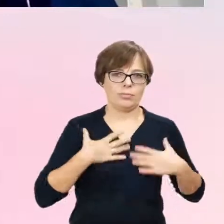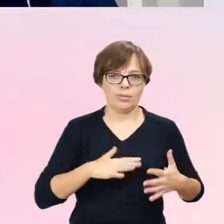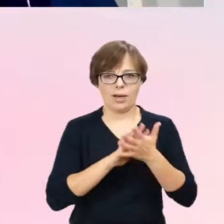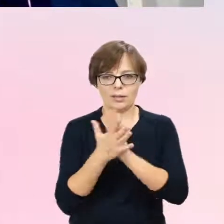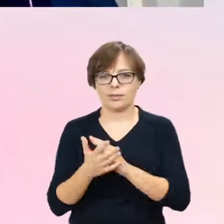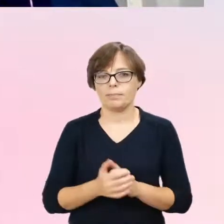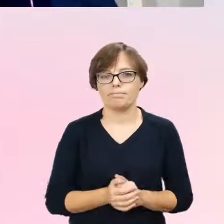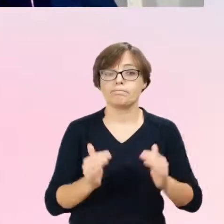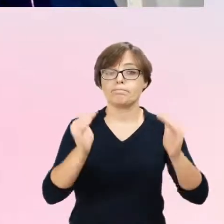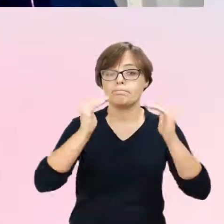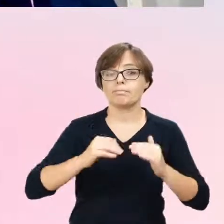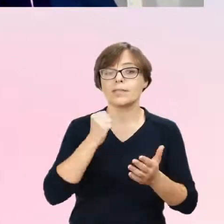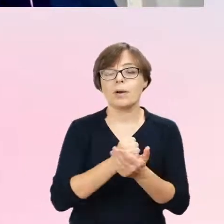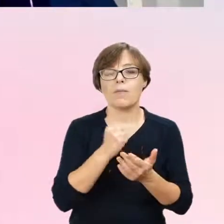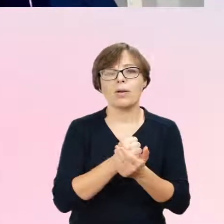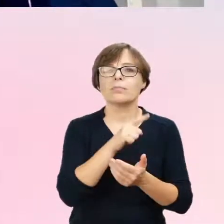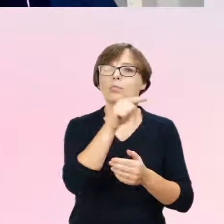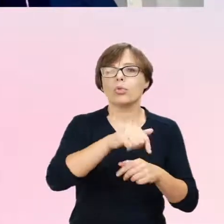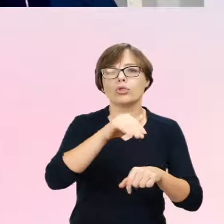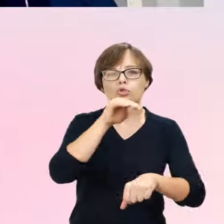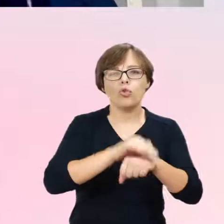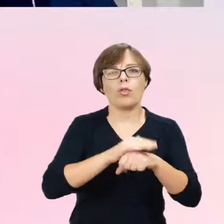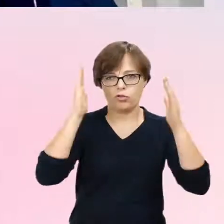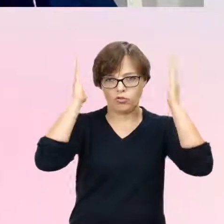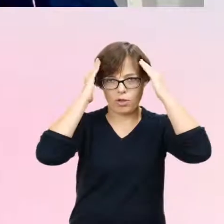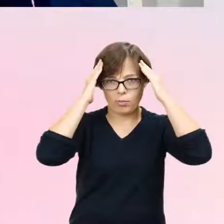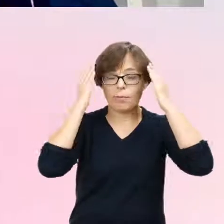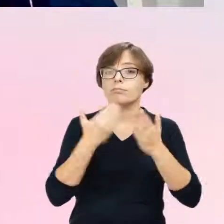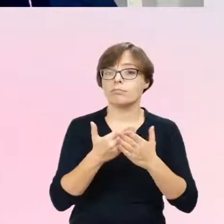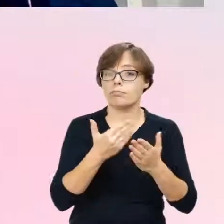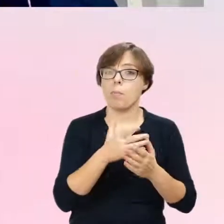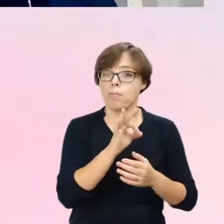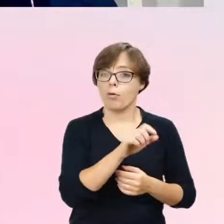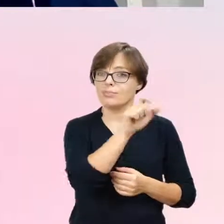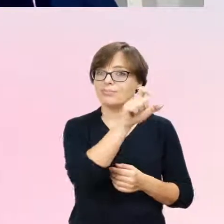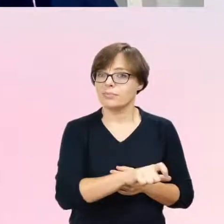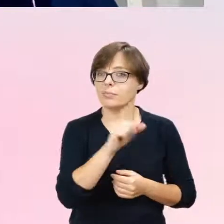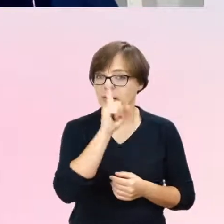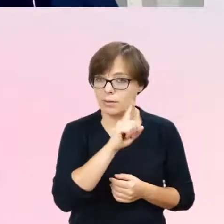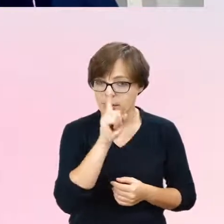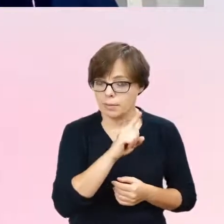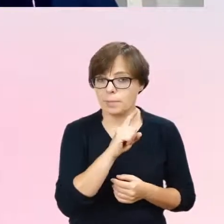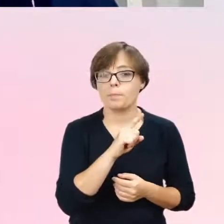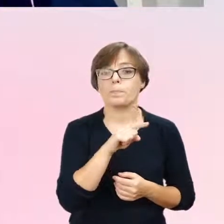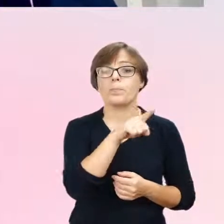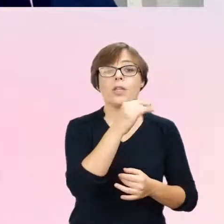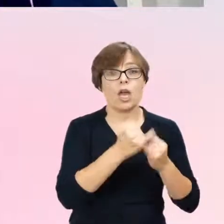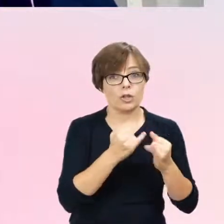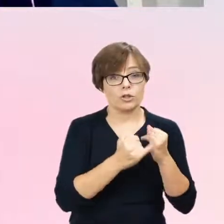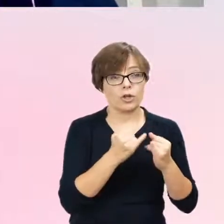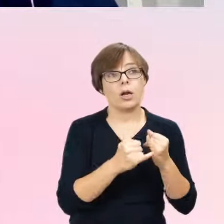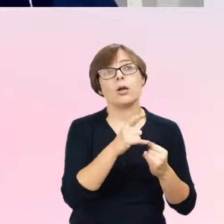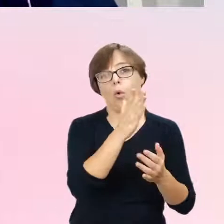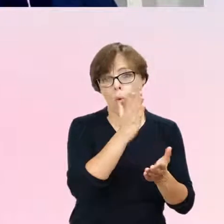zgody to jest tutaj też bardzo istotne, bo adolescent, który jest już w wieku